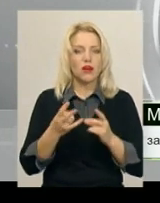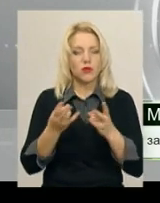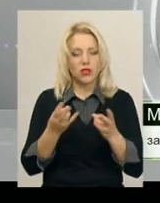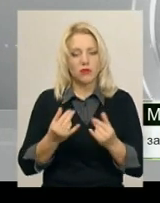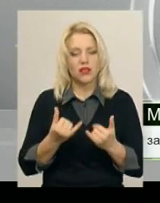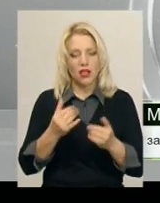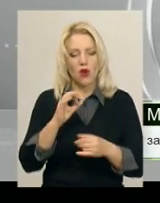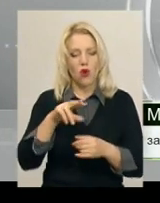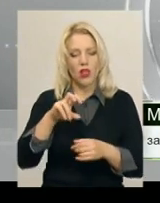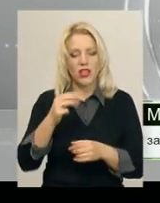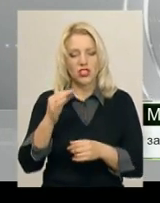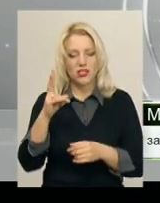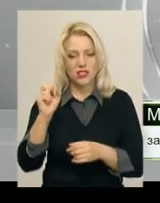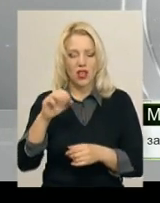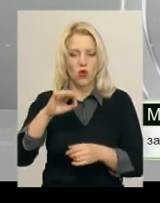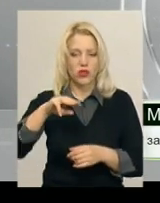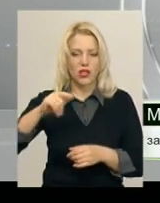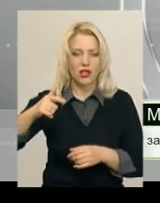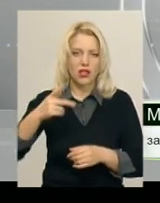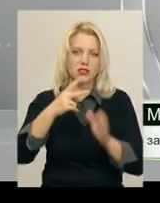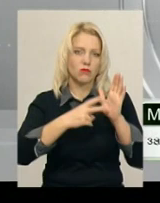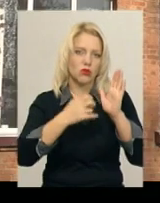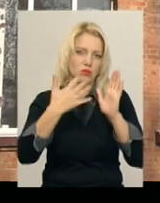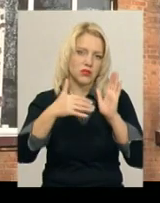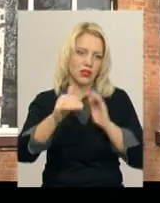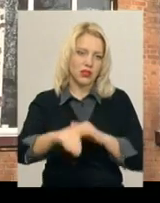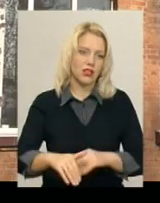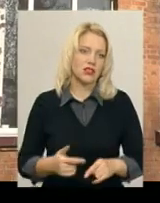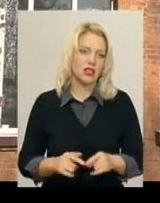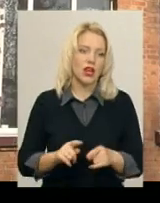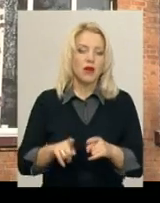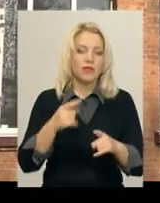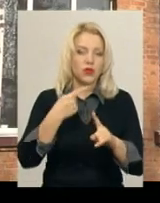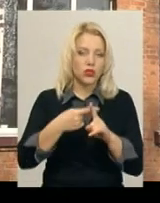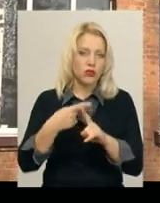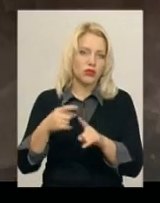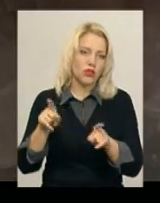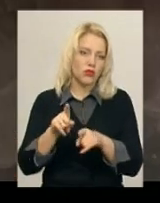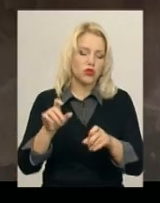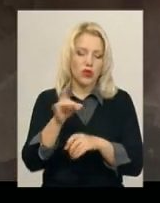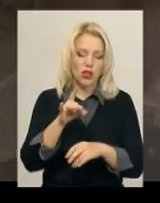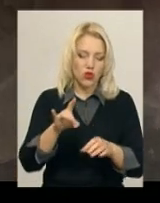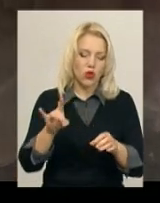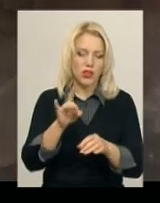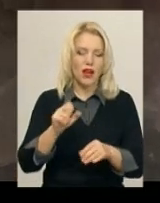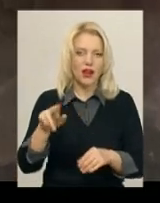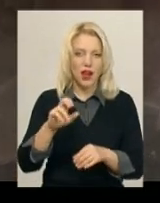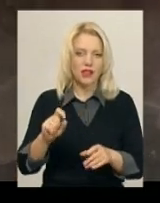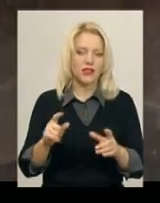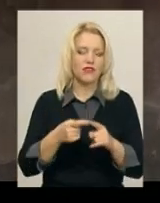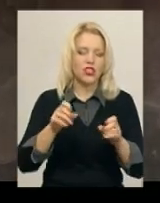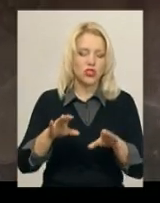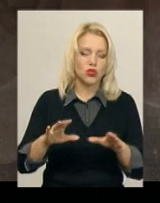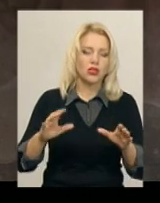Олишинської ОТГ, щоб функціонувала школа – 750 тисяч. Максим Ізбінський додає, районна рада вирішує питання збереження Давидковецької